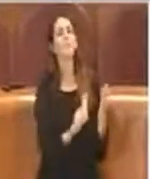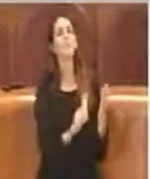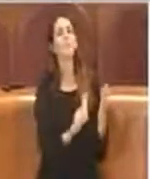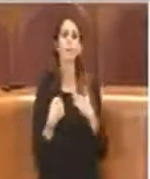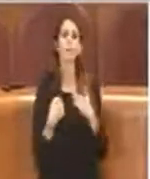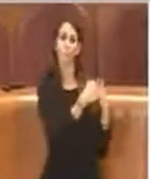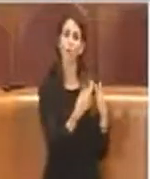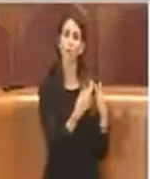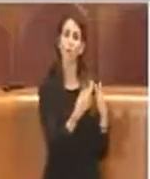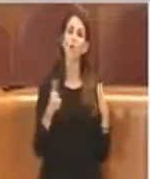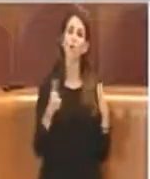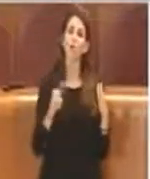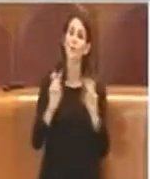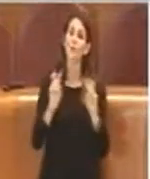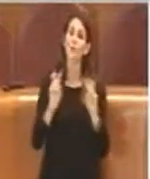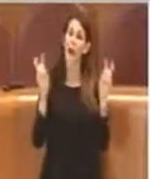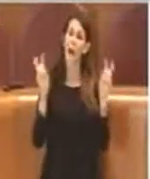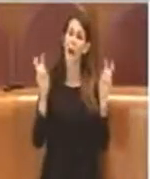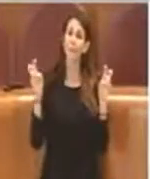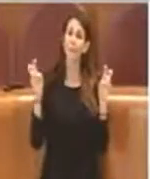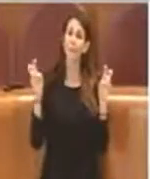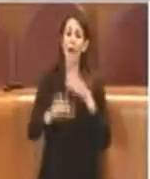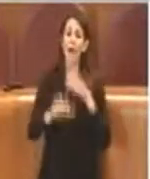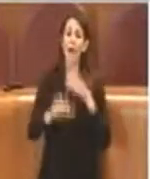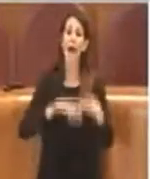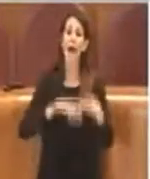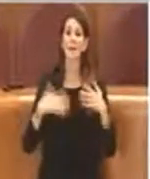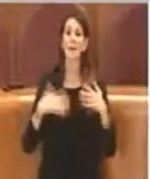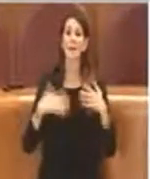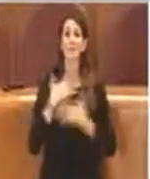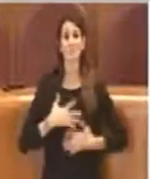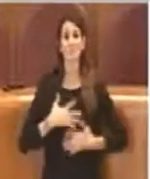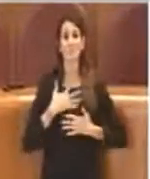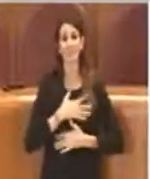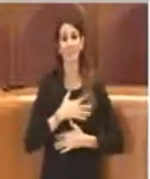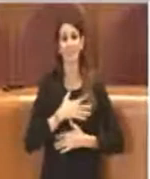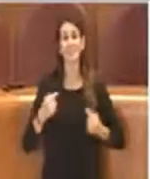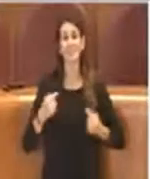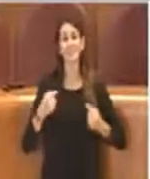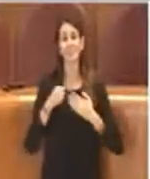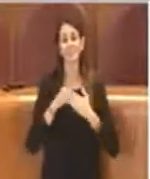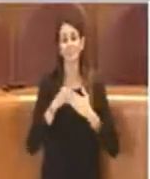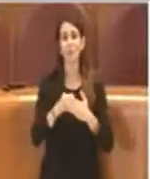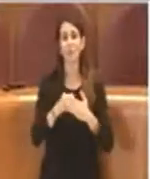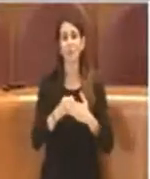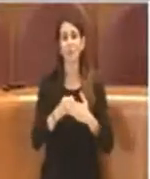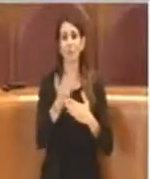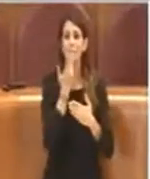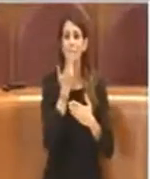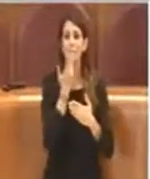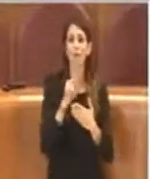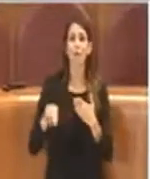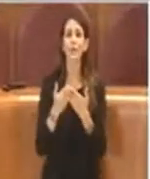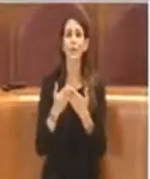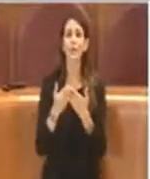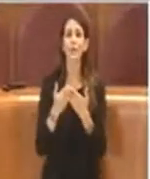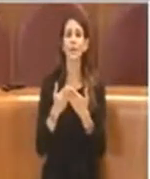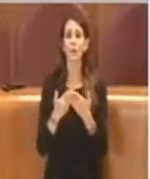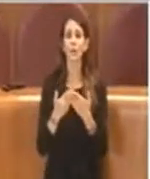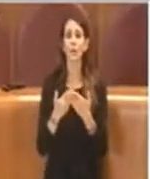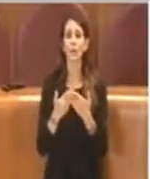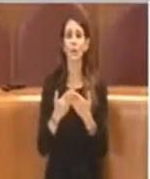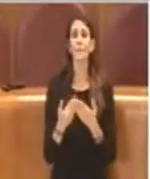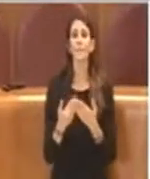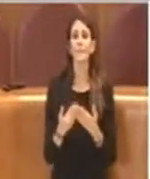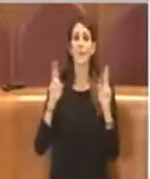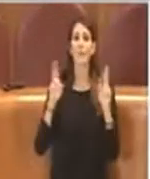condiviso questo tema, un tema del benessere animale, perciò non posso che votarla a favore, sperando che